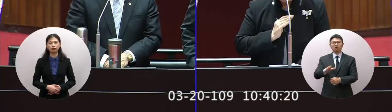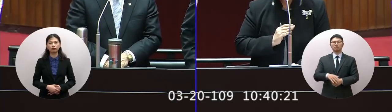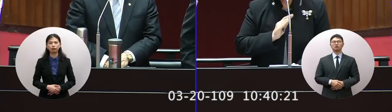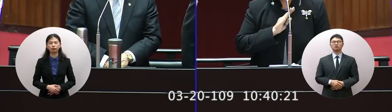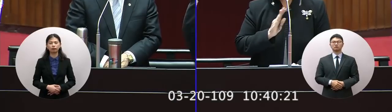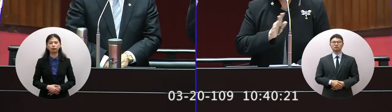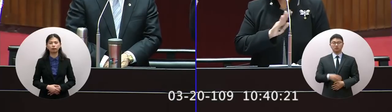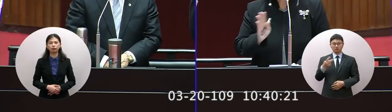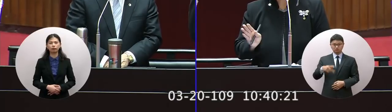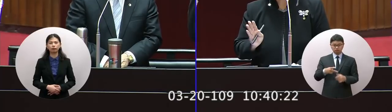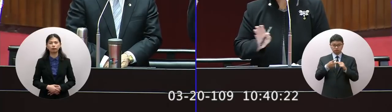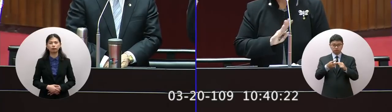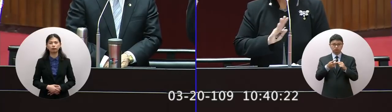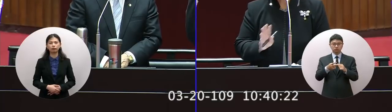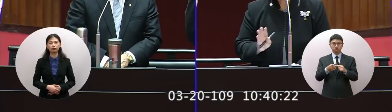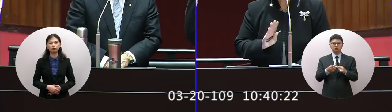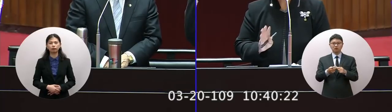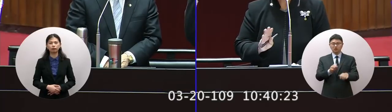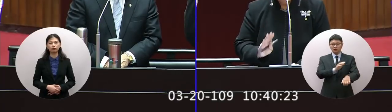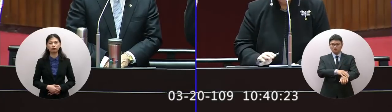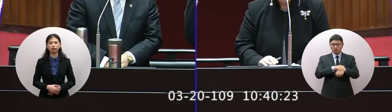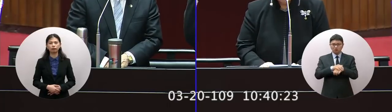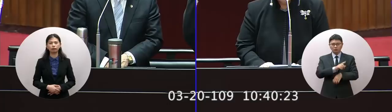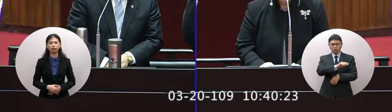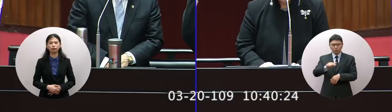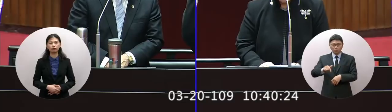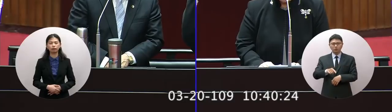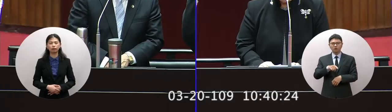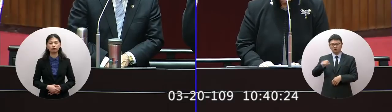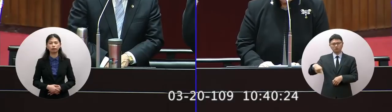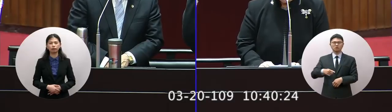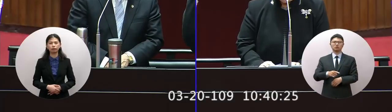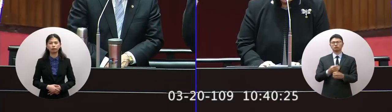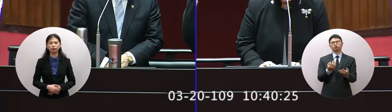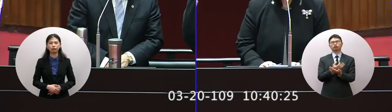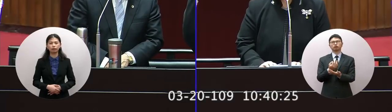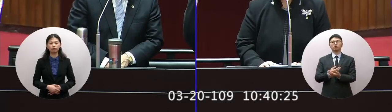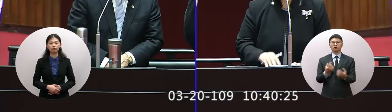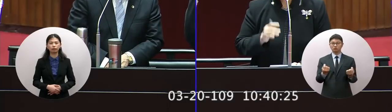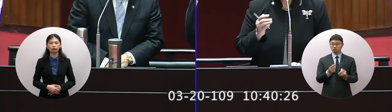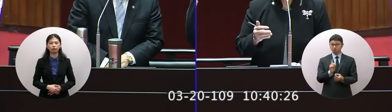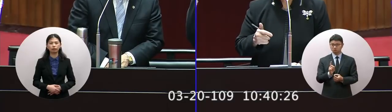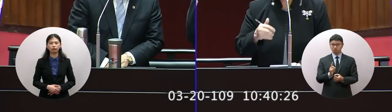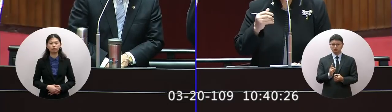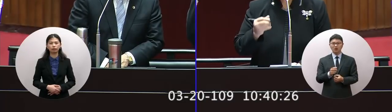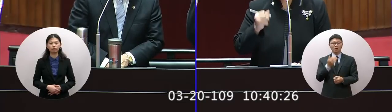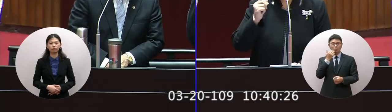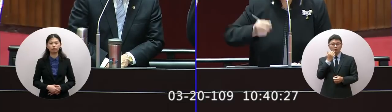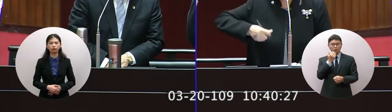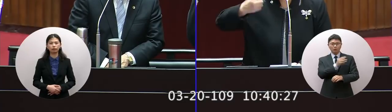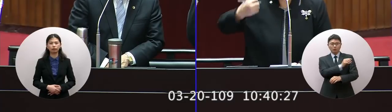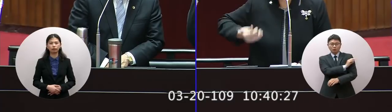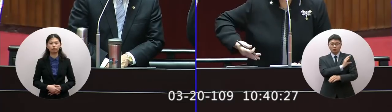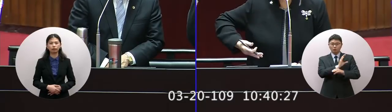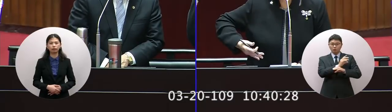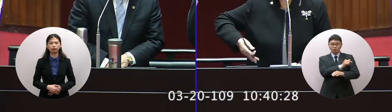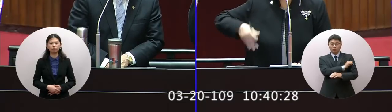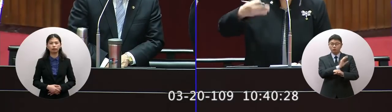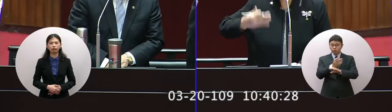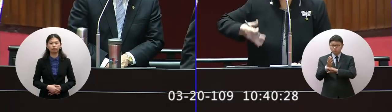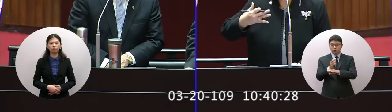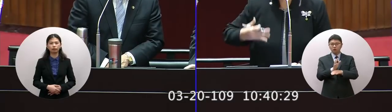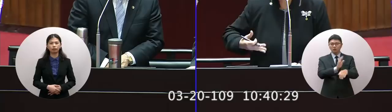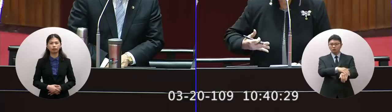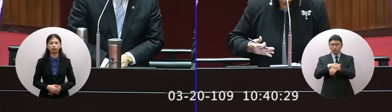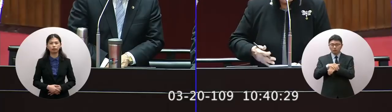救護的醫療那些設備他們自己本身也都不夠譬如說他們要帶病犯的時候他們想要全套武裝